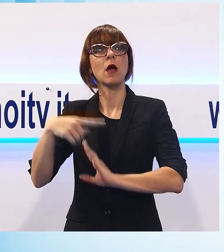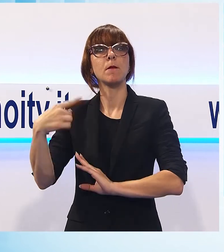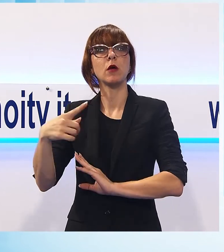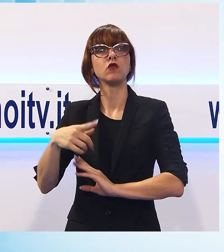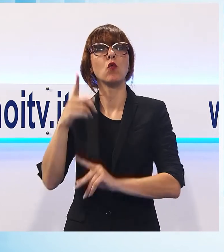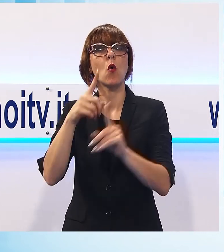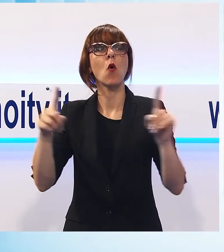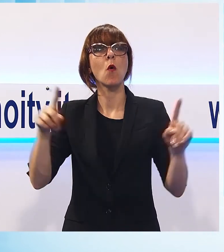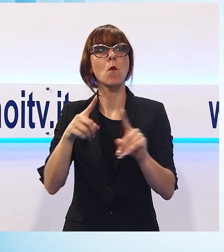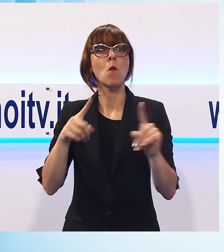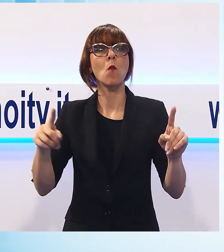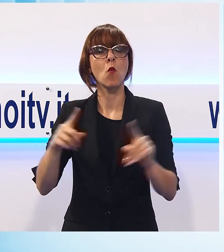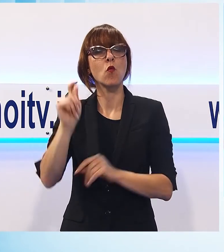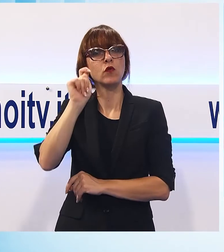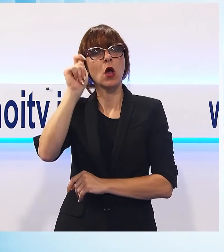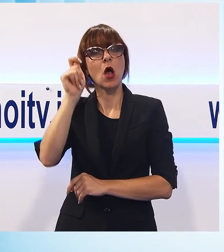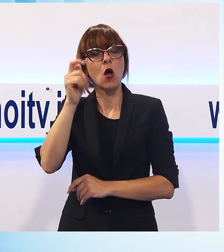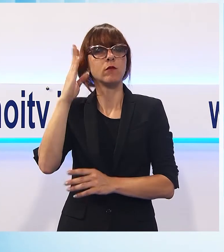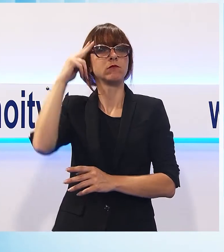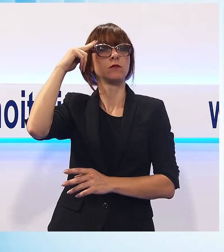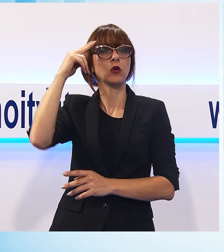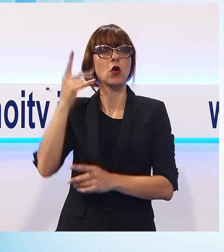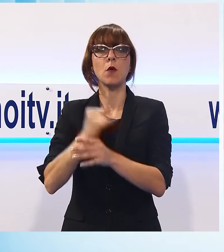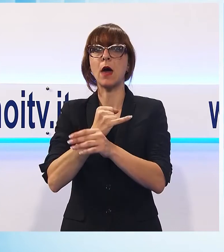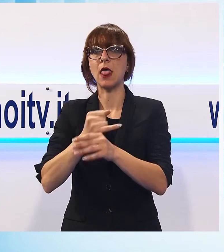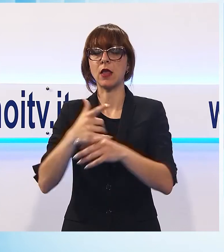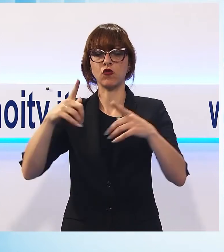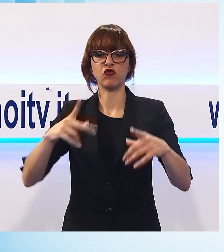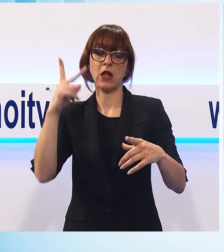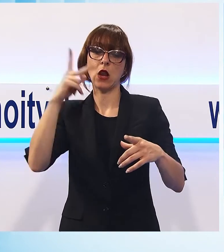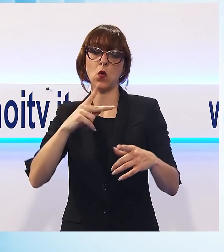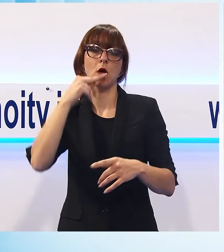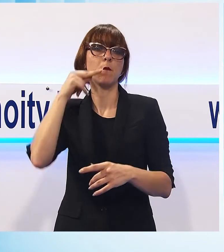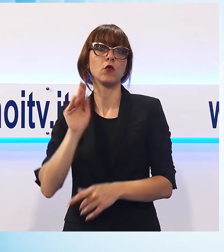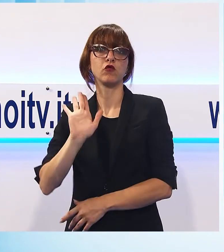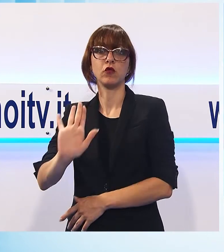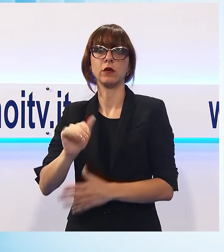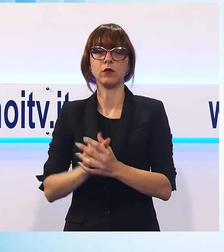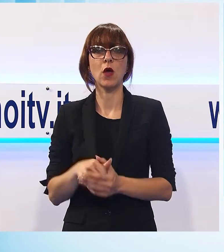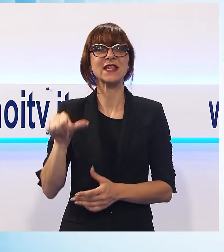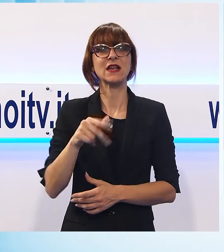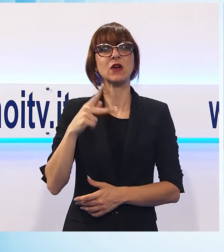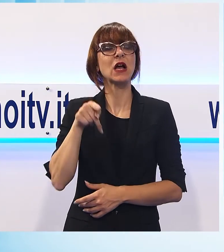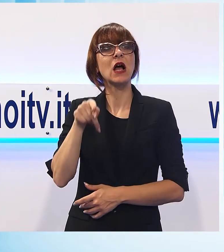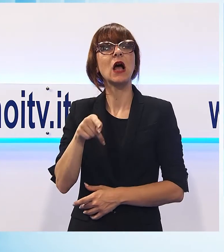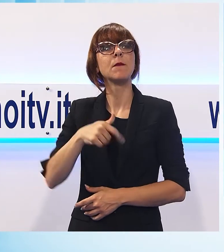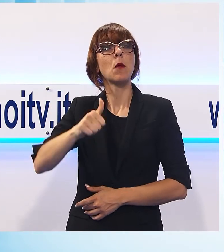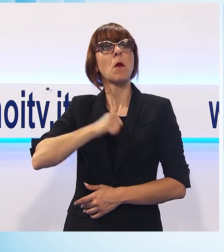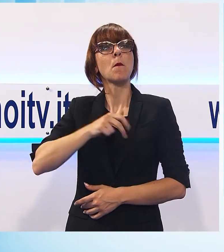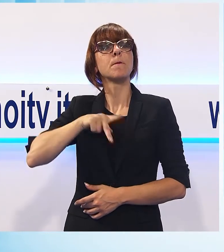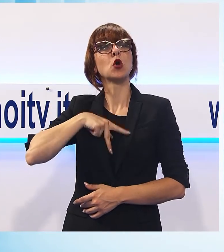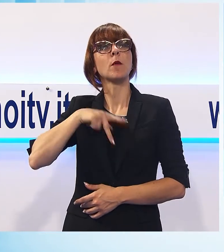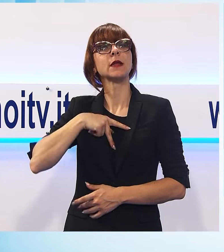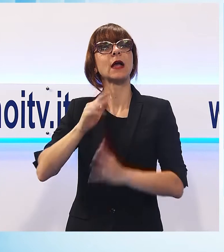musiche con particolare omaggio a Puccini e alla sua città. Stefan Kagel è il titolare del Duomo di Erfurt in